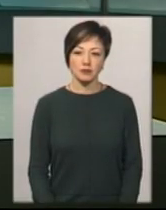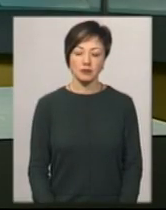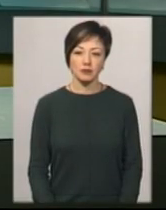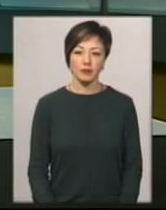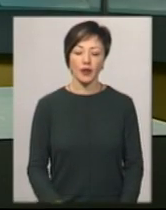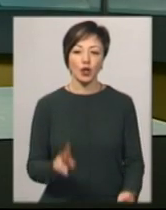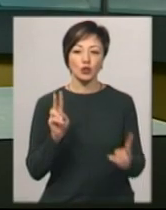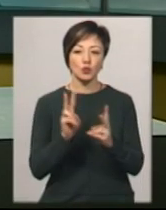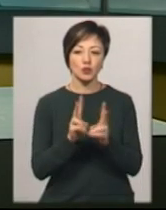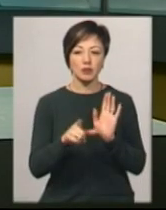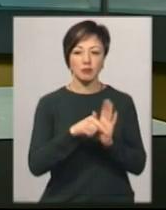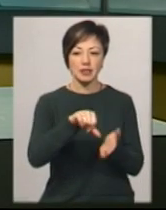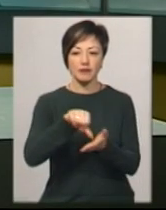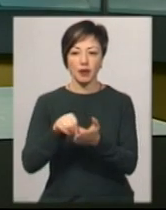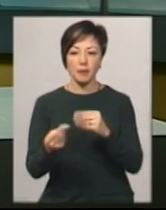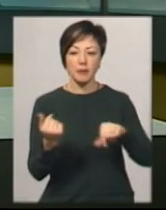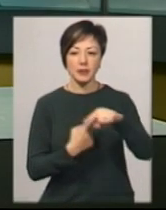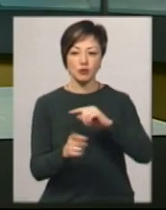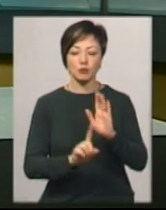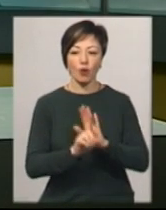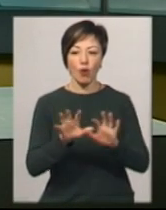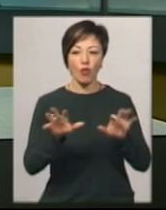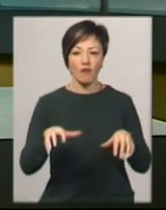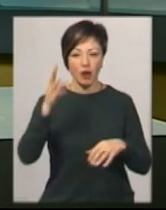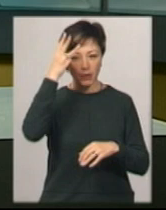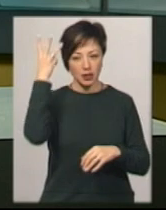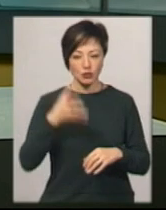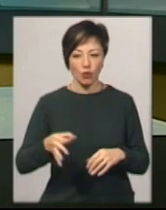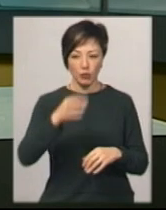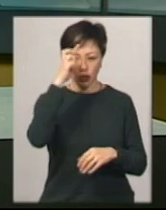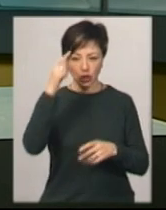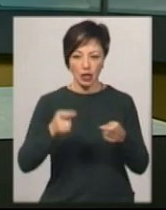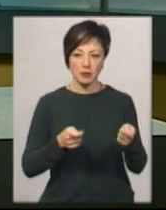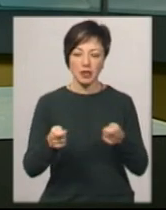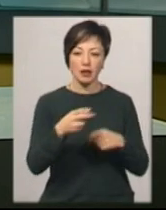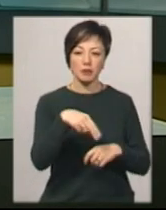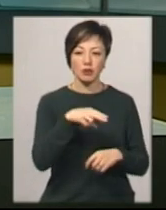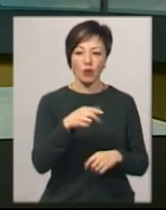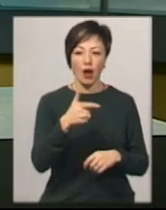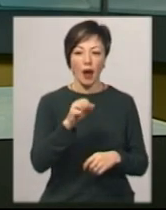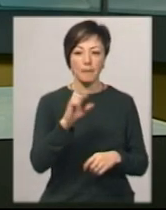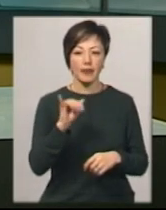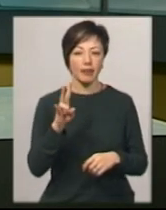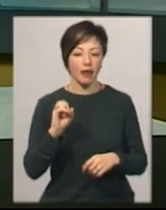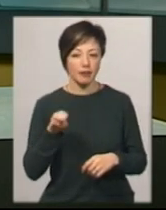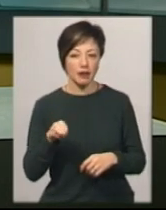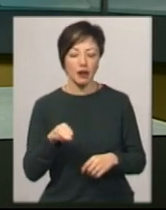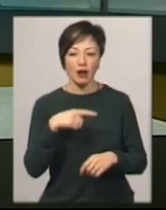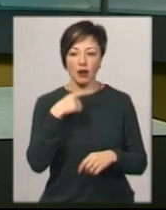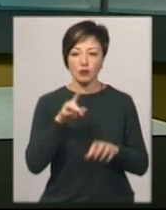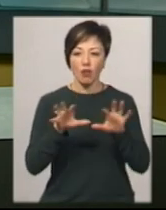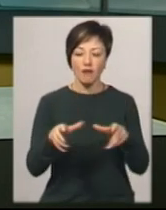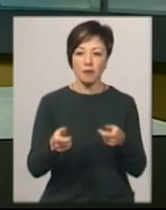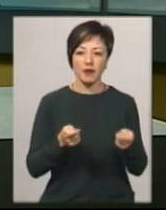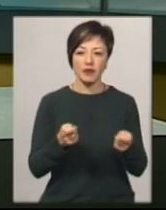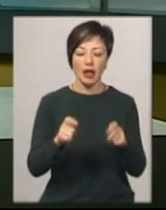Зустрічі з представниками бізнесу започаткував голова Хмельницької облдержадміністрації Дмитро Габінет. За словами голови правління